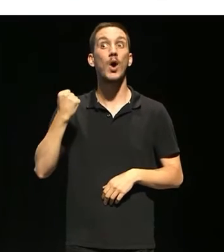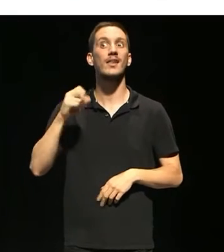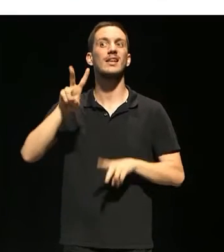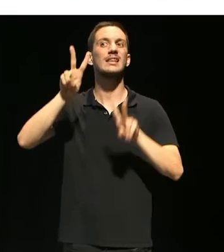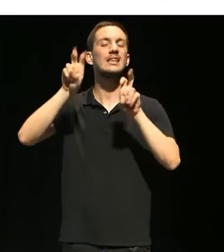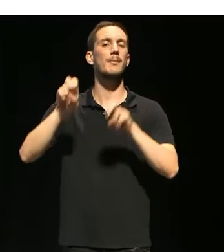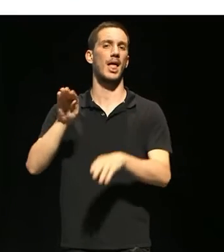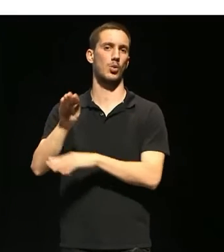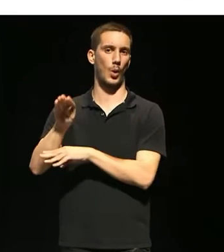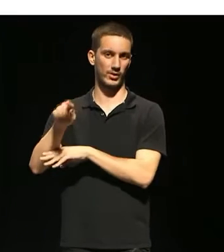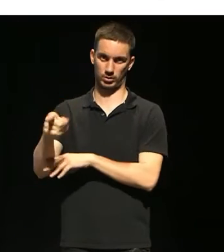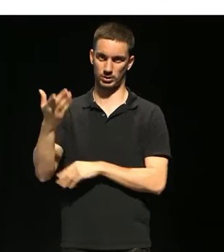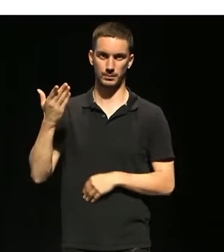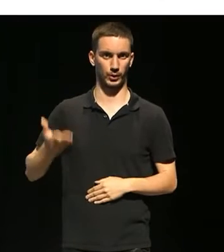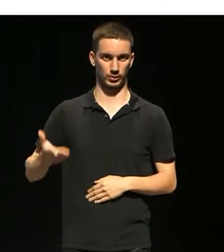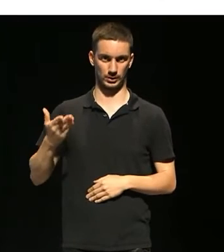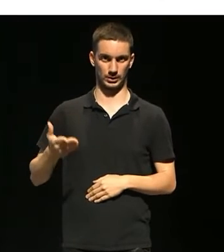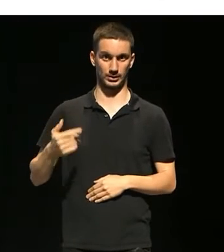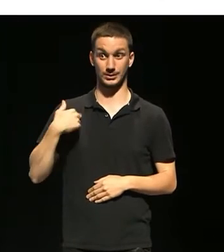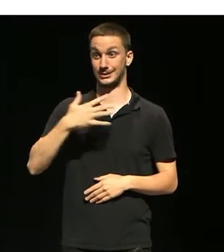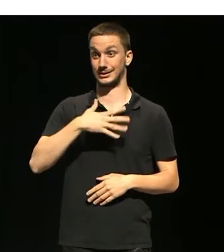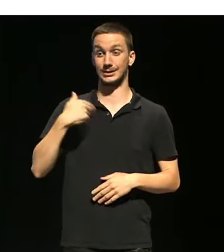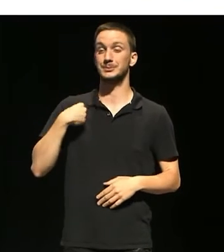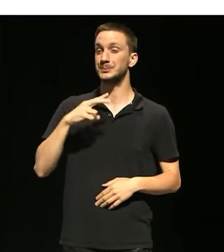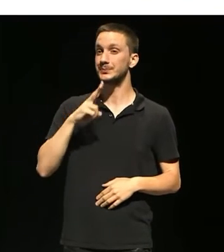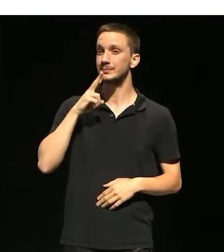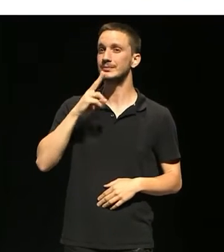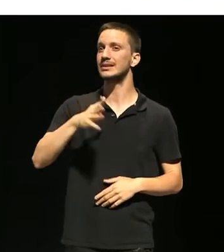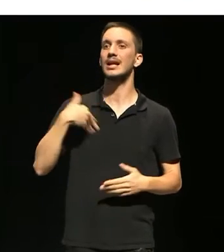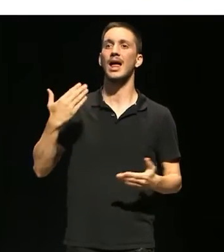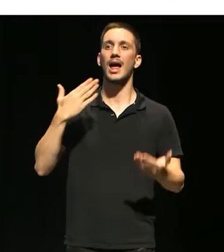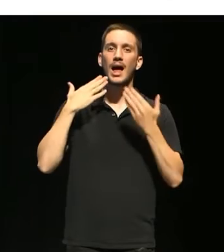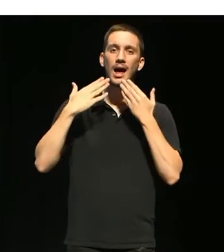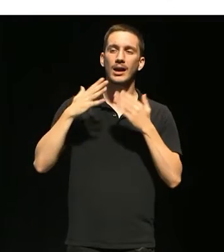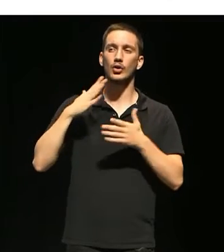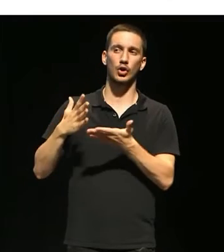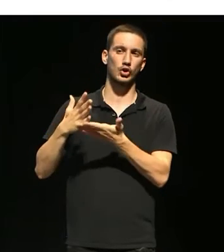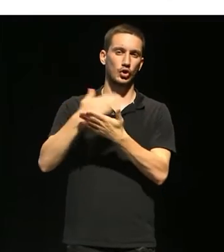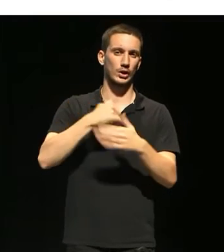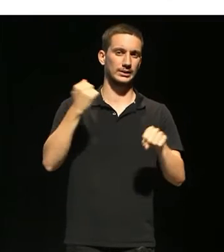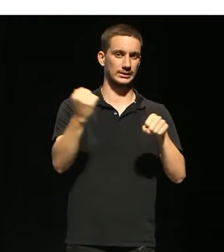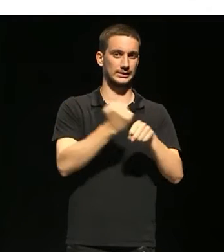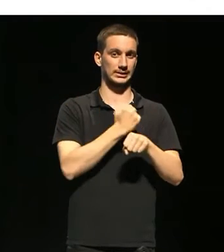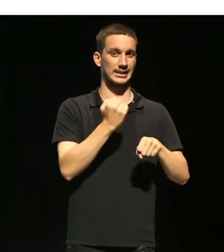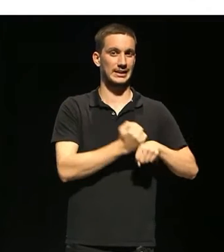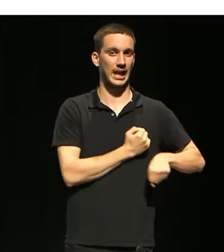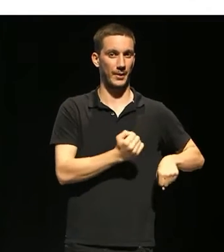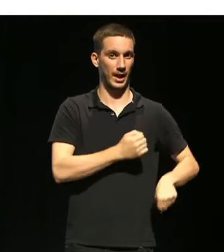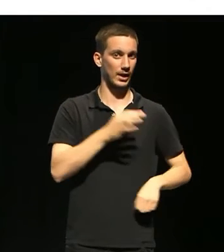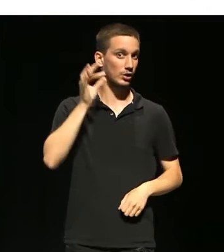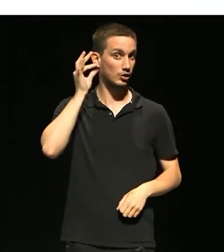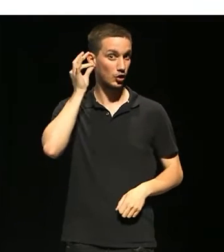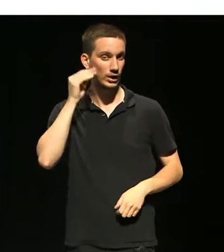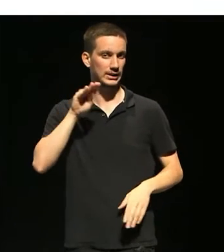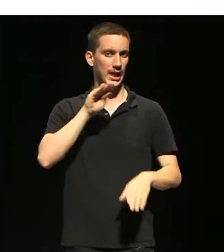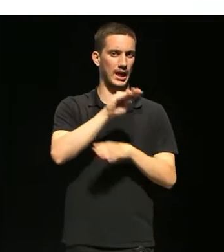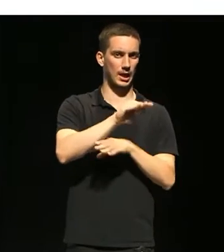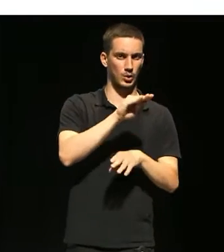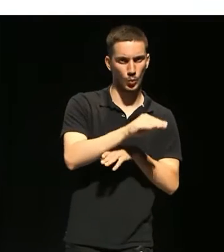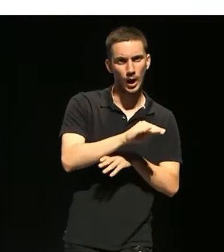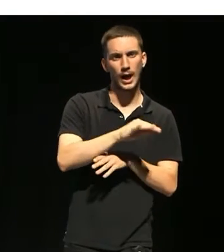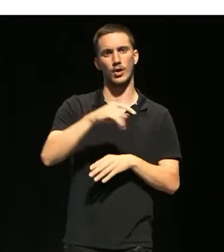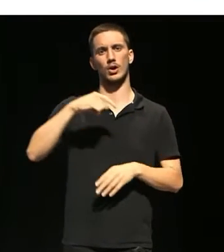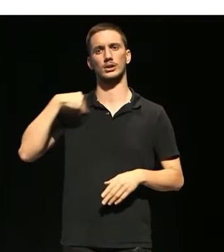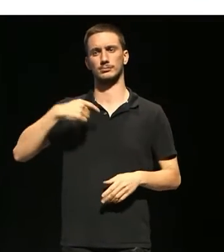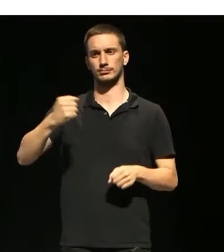l'educació. I el primer, per ressaltar això, volíem agrair la feina de totes les treballadores de l'educació, les educadores, el personal